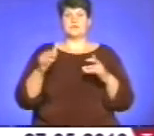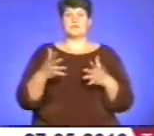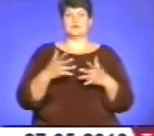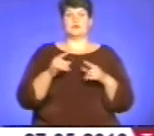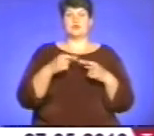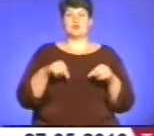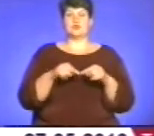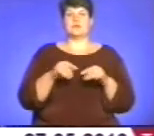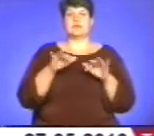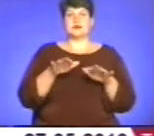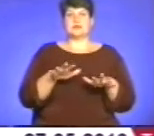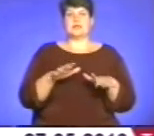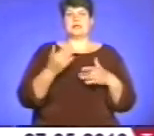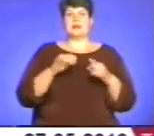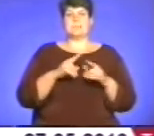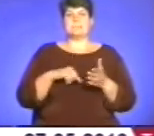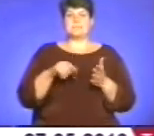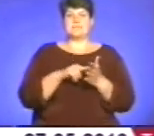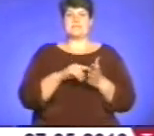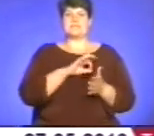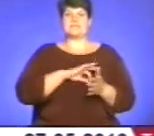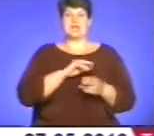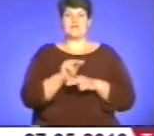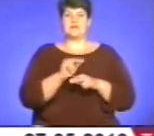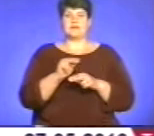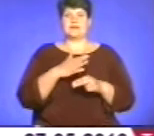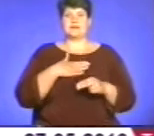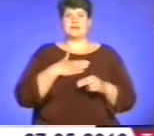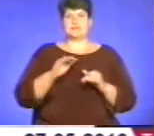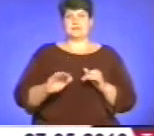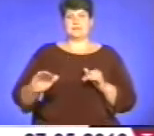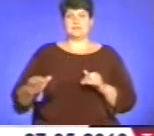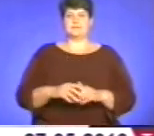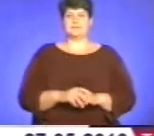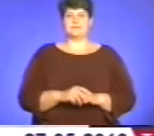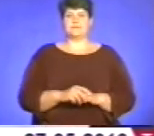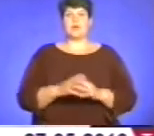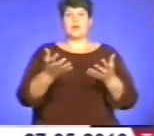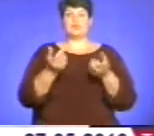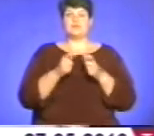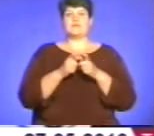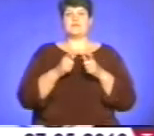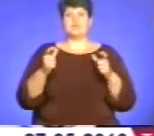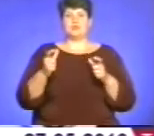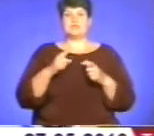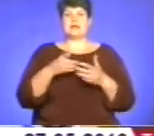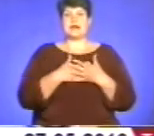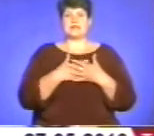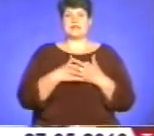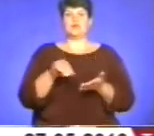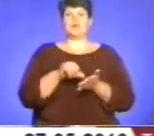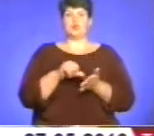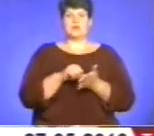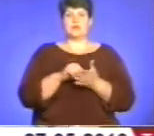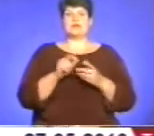так і внутрішньої пластунів. І також за вихованням найменших наших пластунів. Получив я цей квиточок за активну участь на